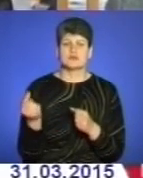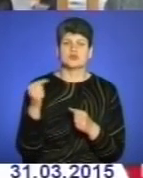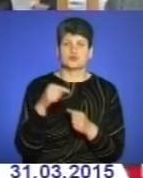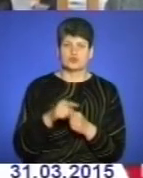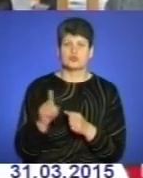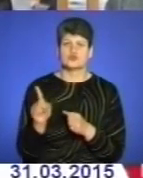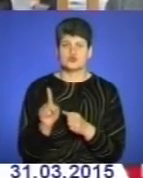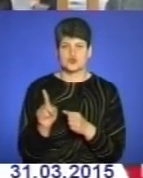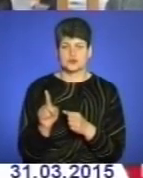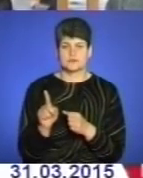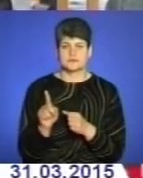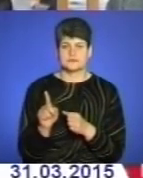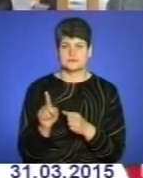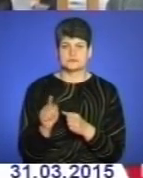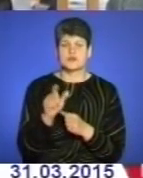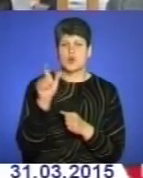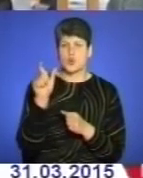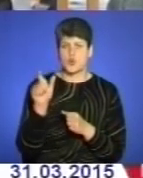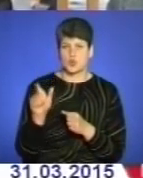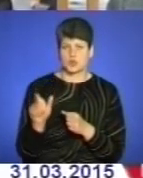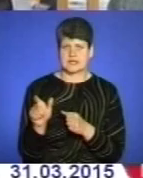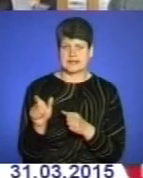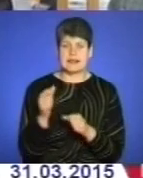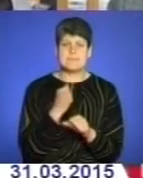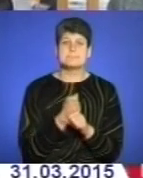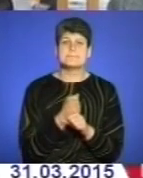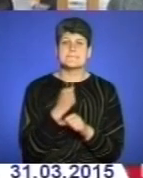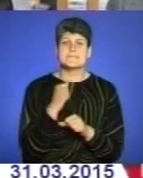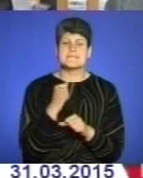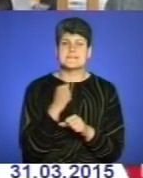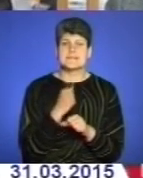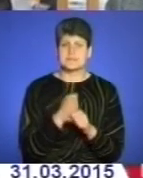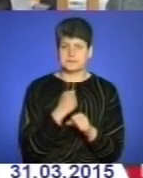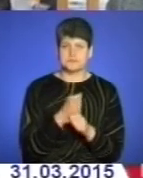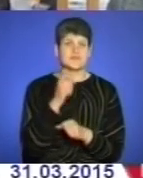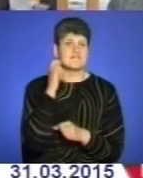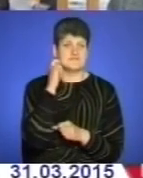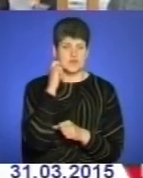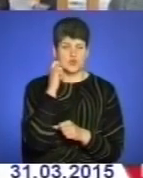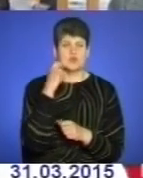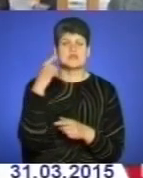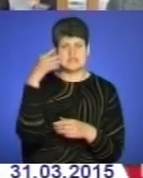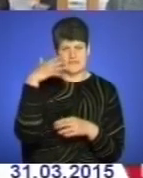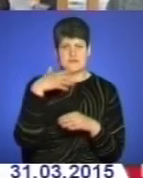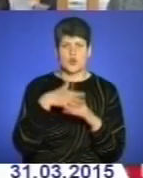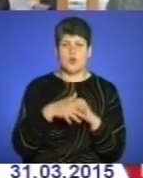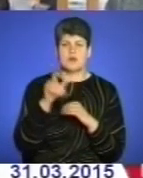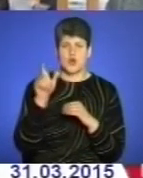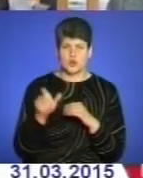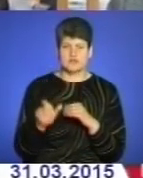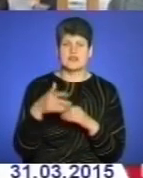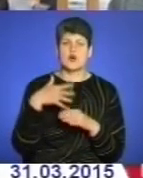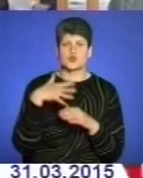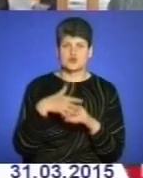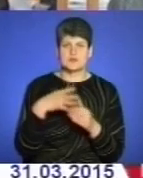людина, скажімо, працездатного віку, свідома людина, вона розуміючи